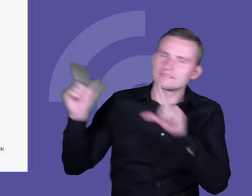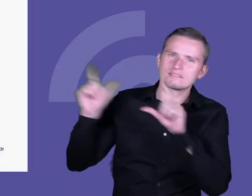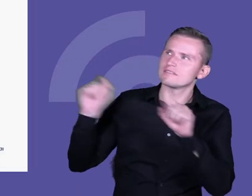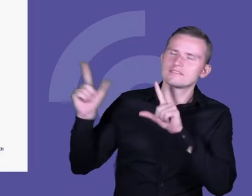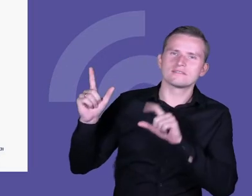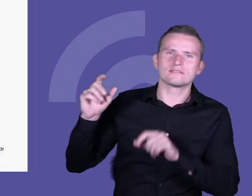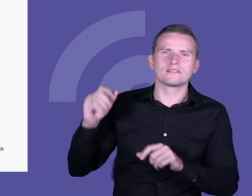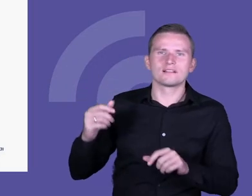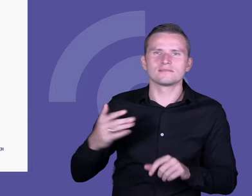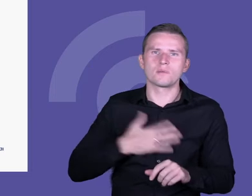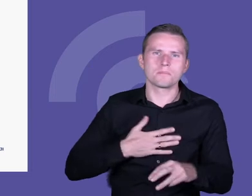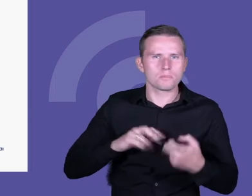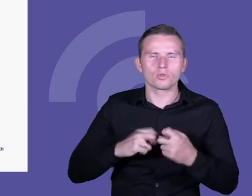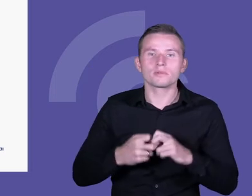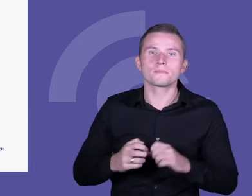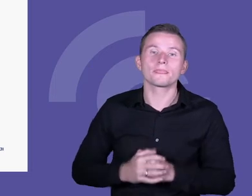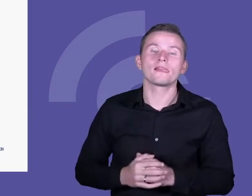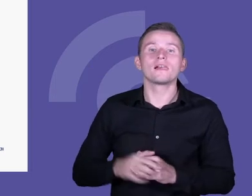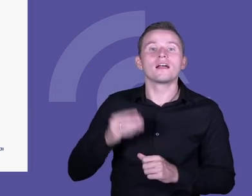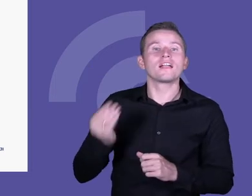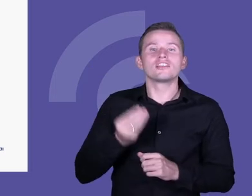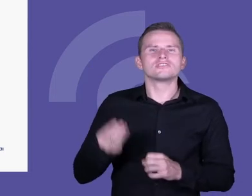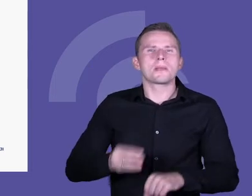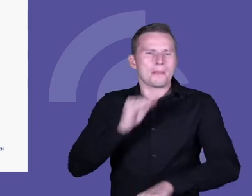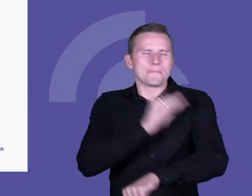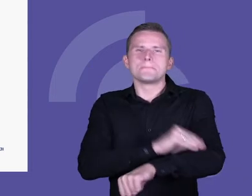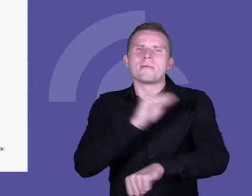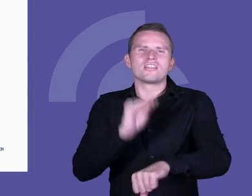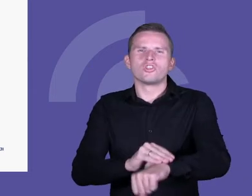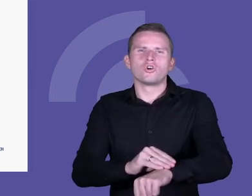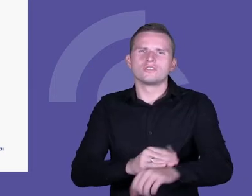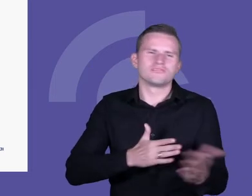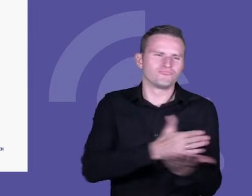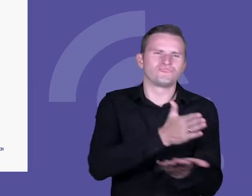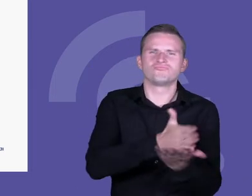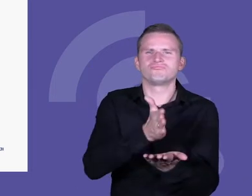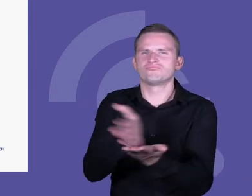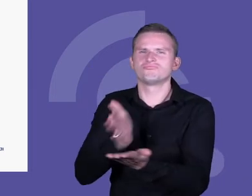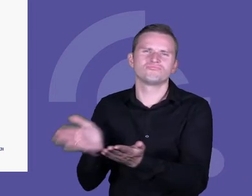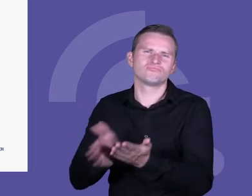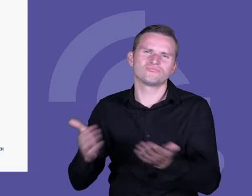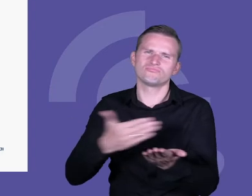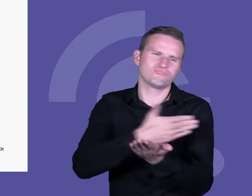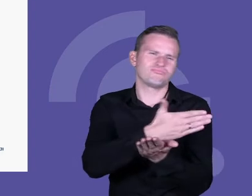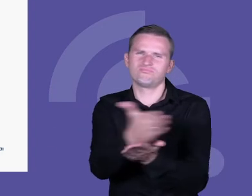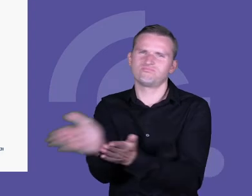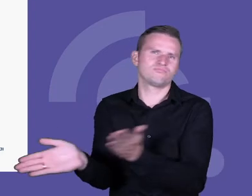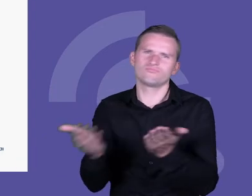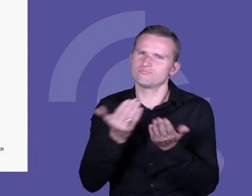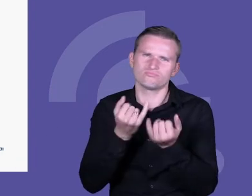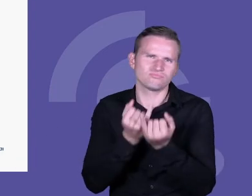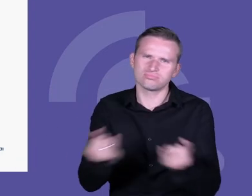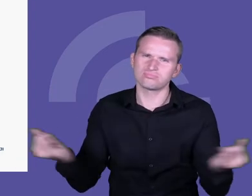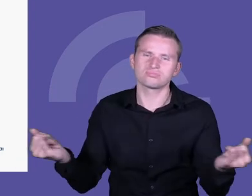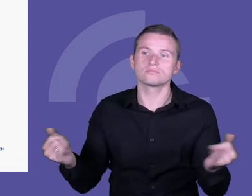No i to szerokie spektrum metod dydaktycznych, których właśnie, z których nauczyciele